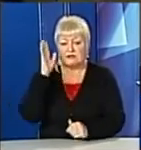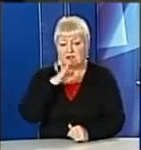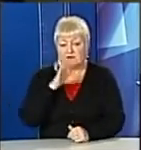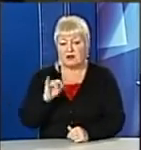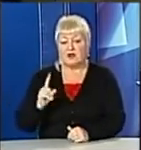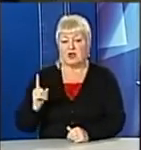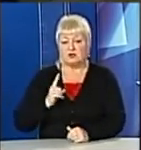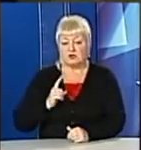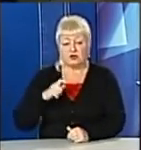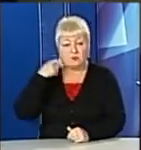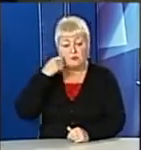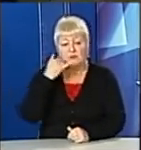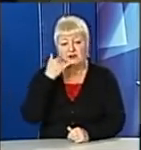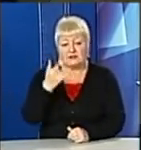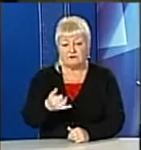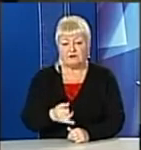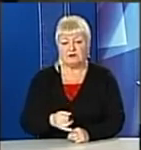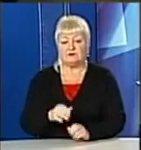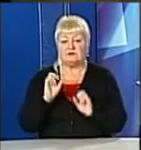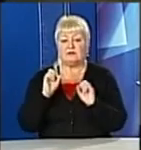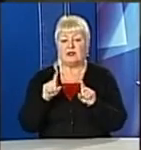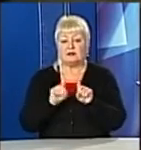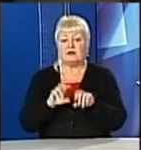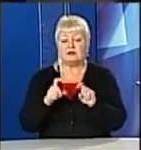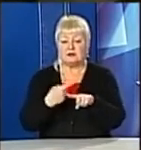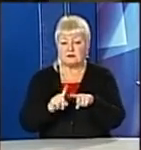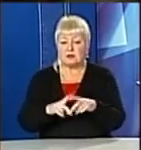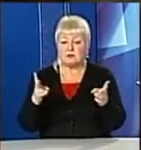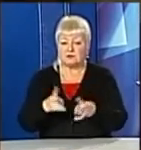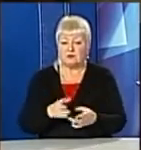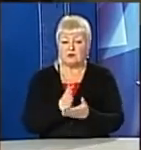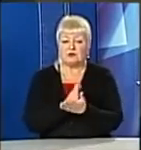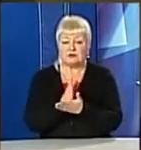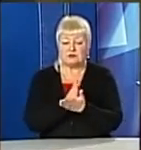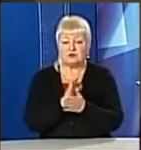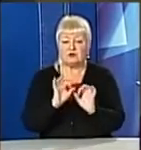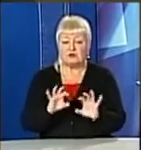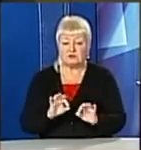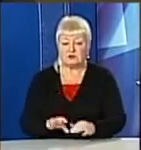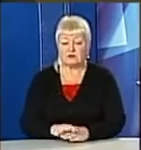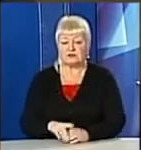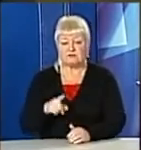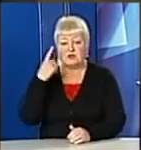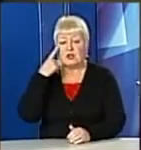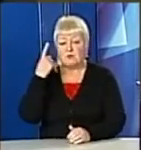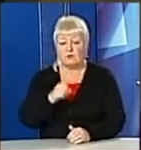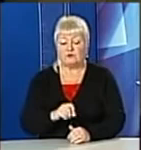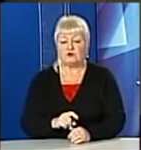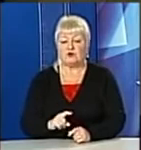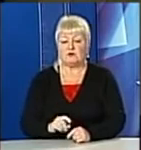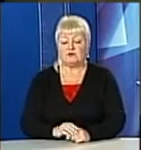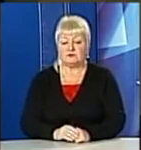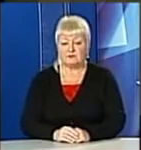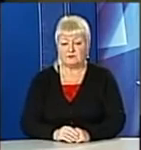І сторож мені перезвонив, так як це потребує службова інструкція. Він повідомив завфондами